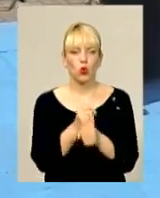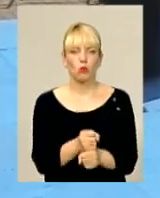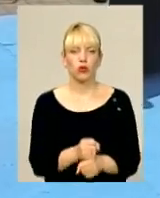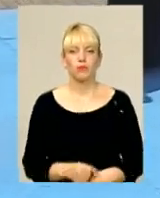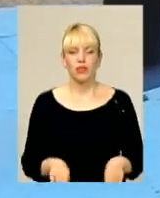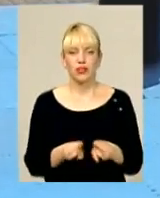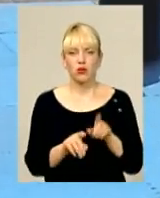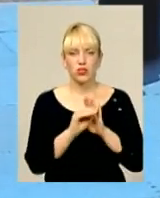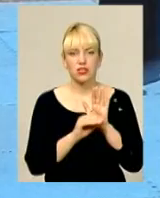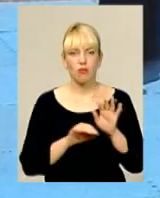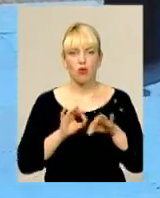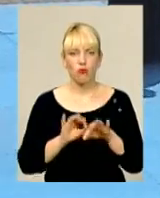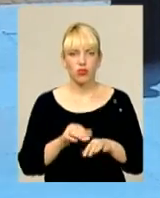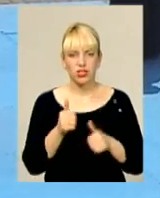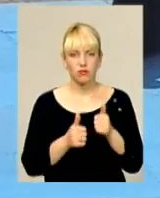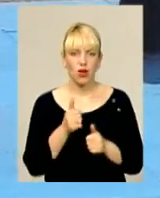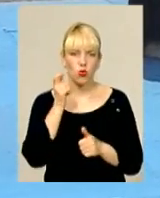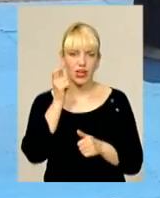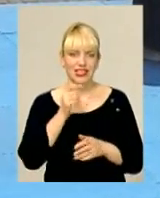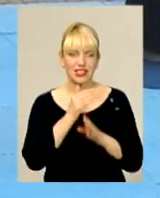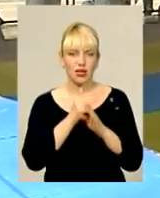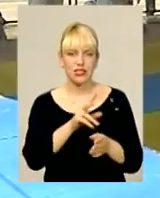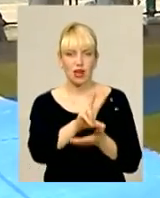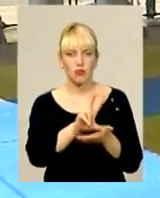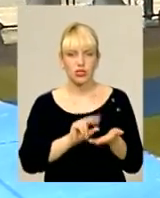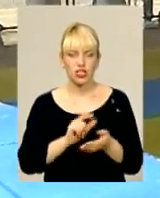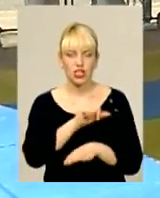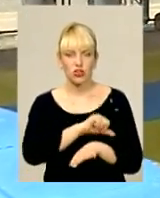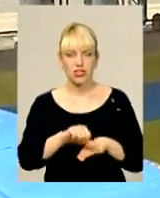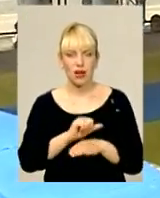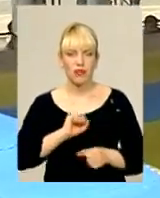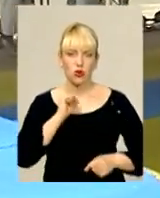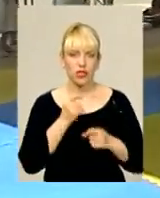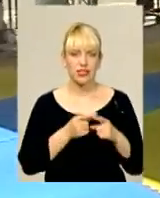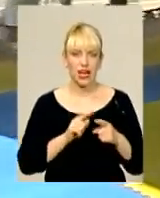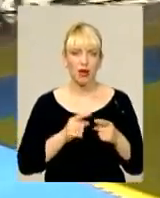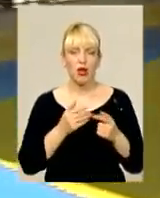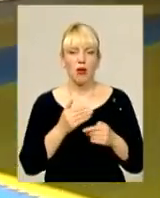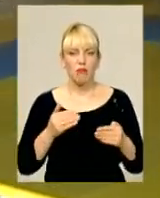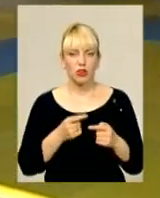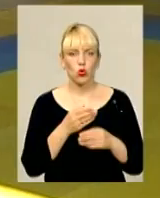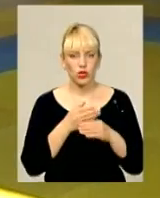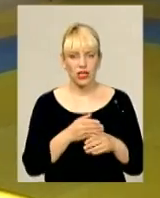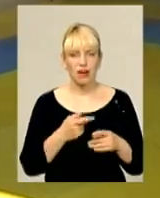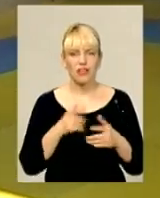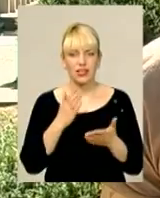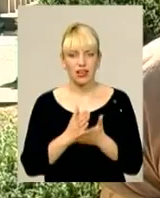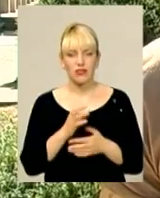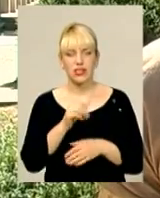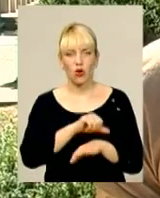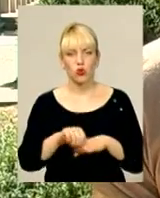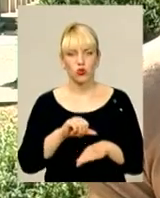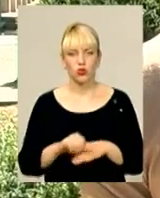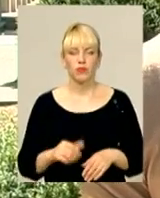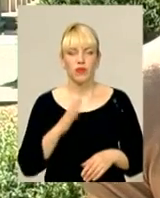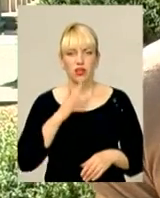Таку систему проведення змагань українські каратисти запозичили від іноземних колег. Ця методика вже кілька років практикується за кордоном. Наші